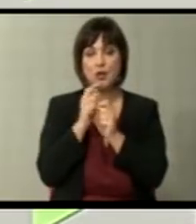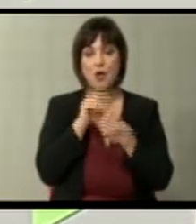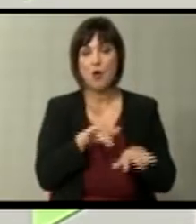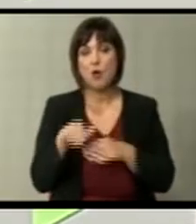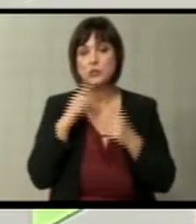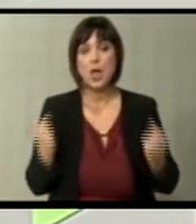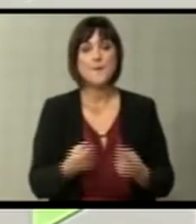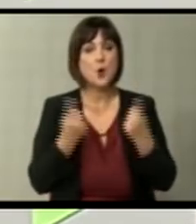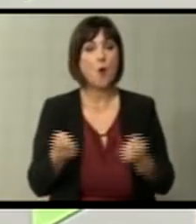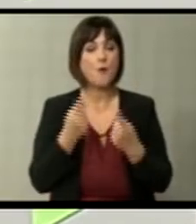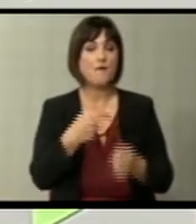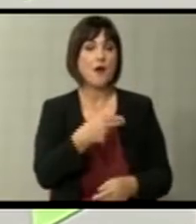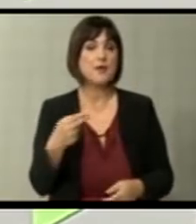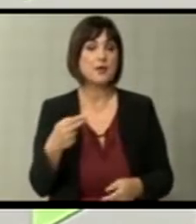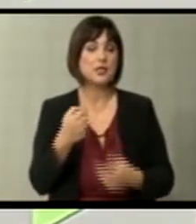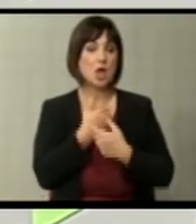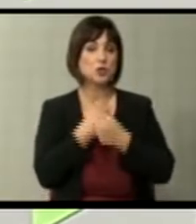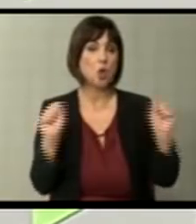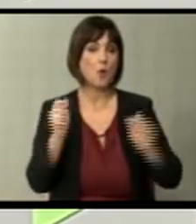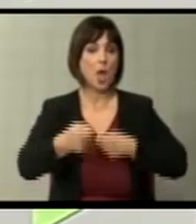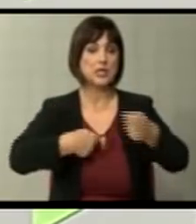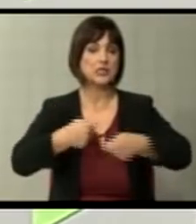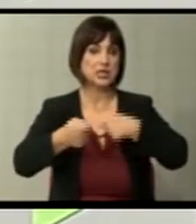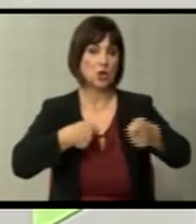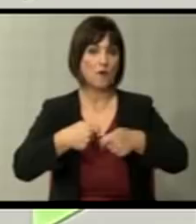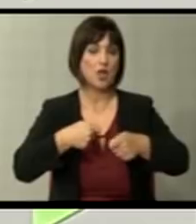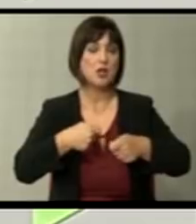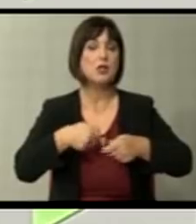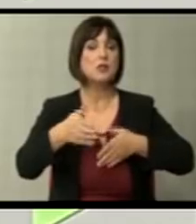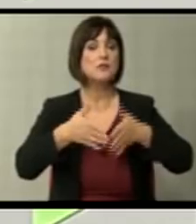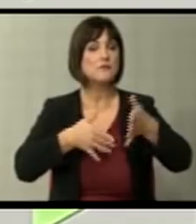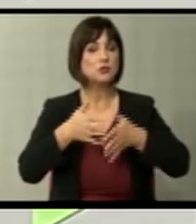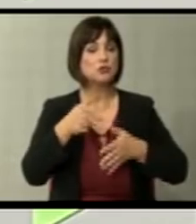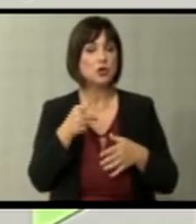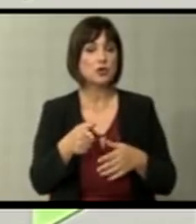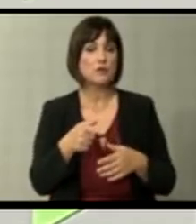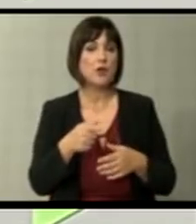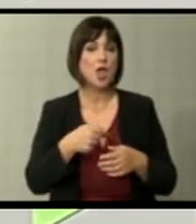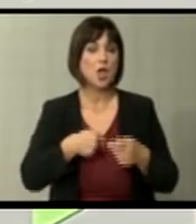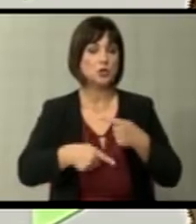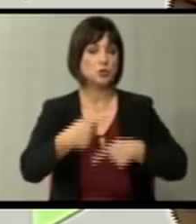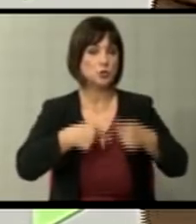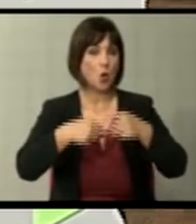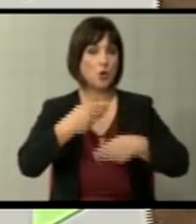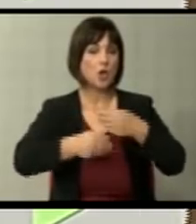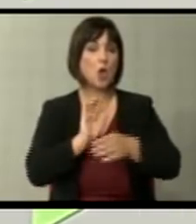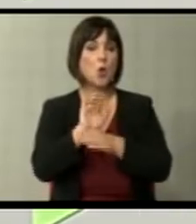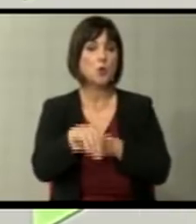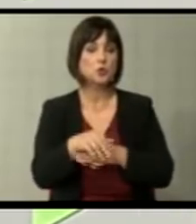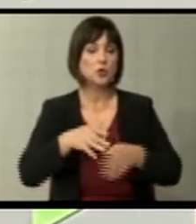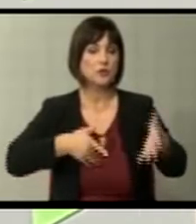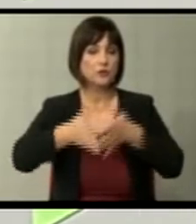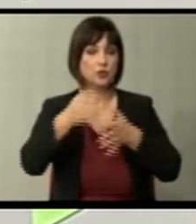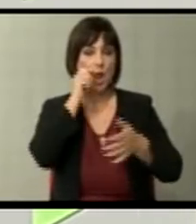промовира во името на слободнота трговија и движењето на стоки и услуги и движењето на луѓето,